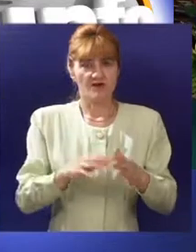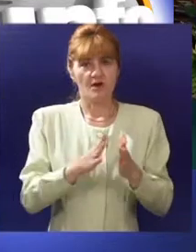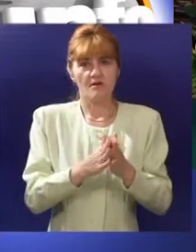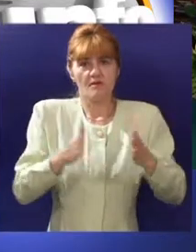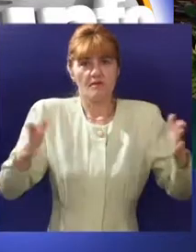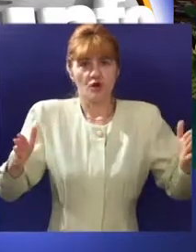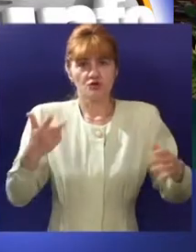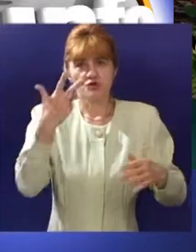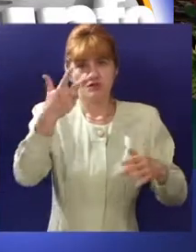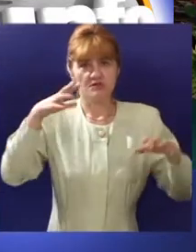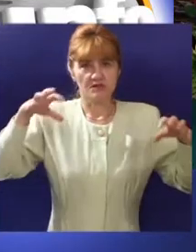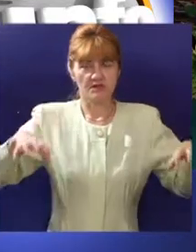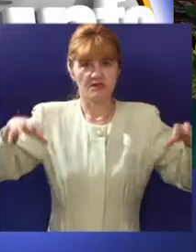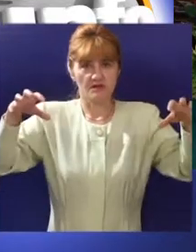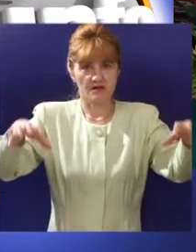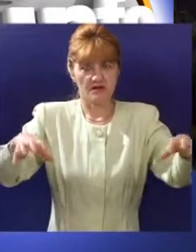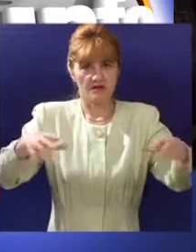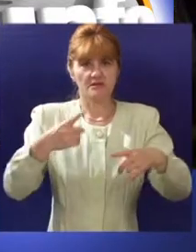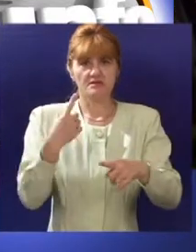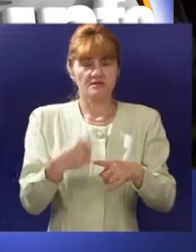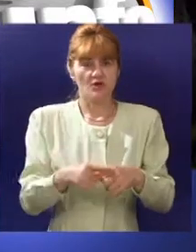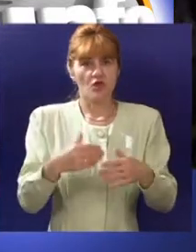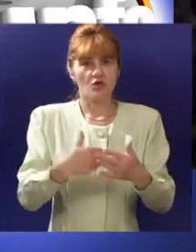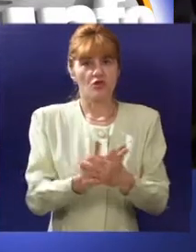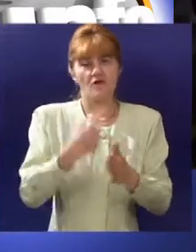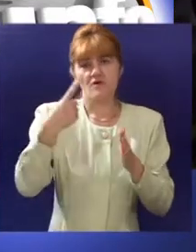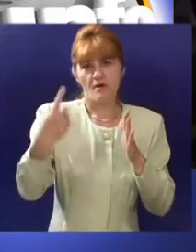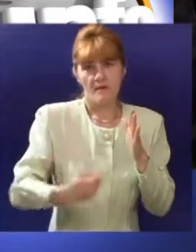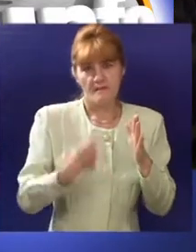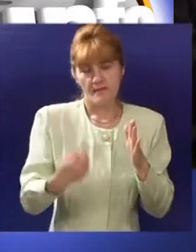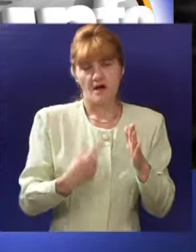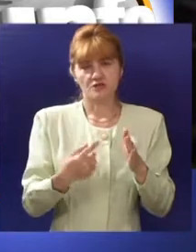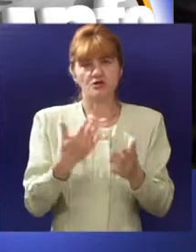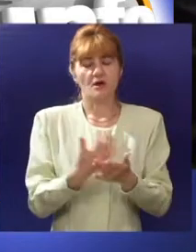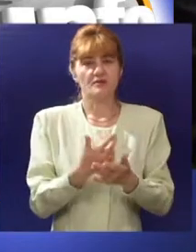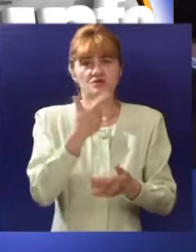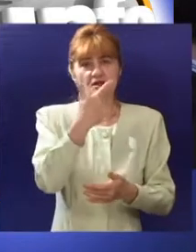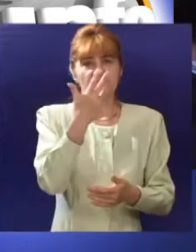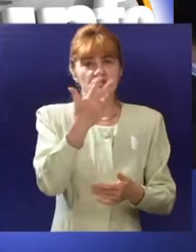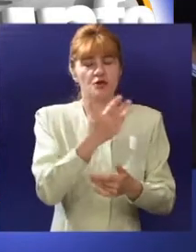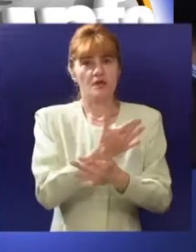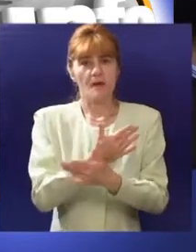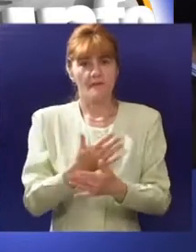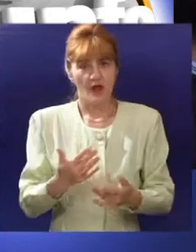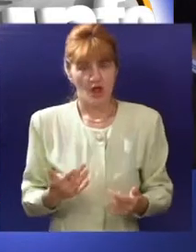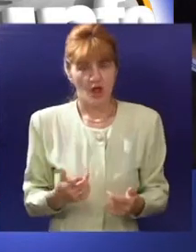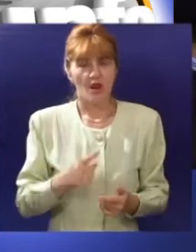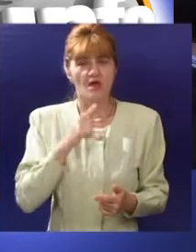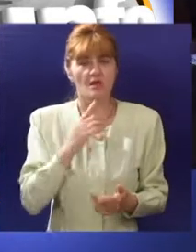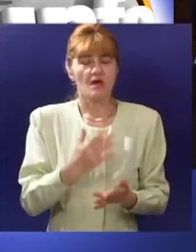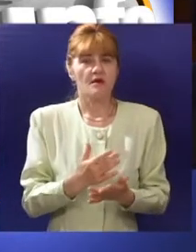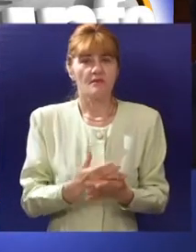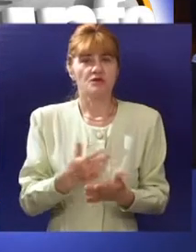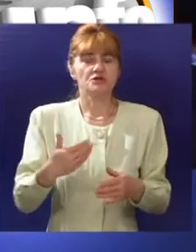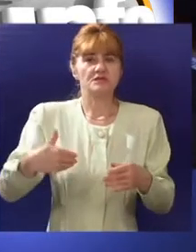proširena na još tri hale ukupne površine 7000 kvadrata. U nove mašine za proizvodnju bit će uloženo 24 miliona evra,